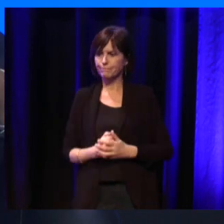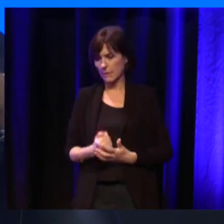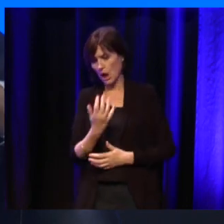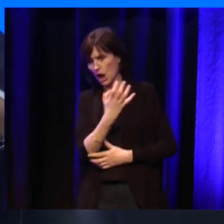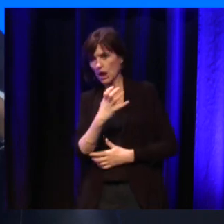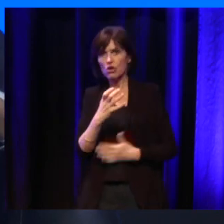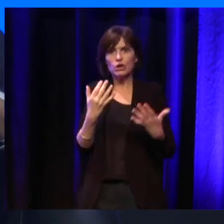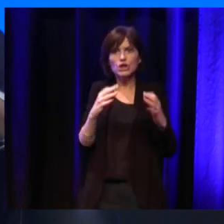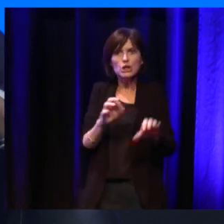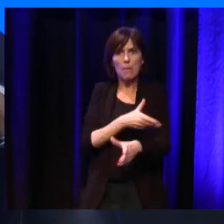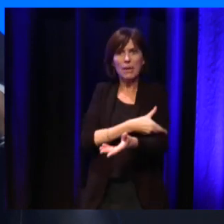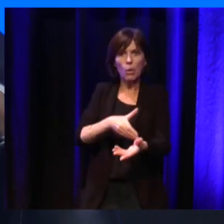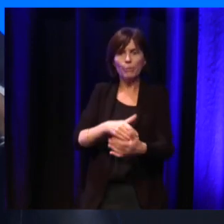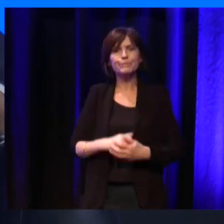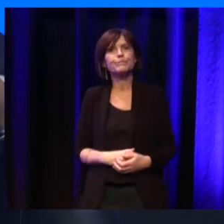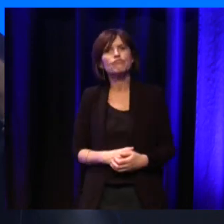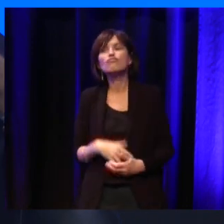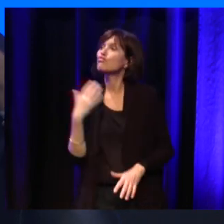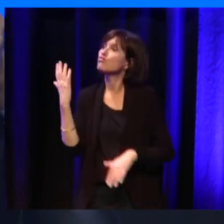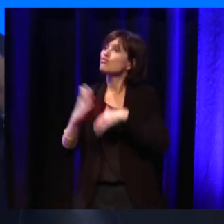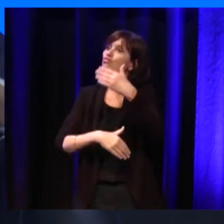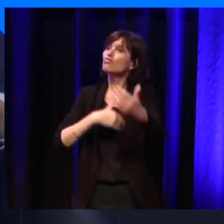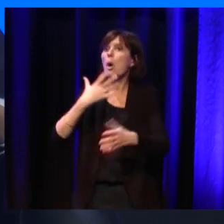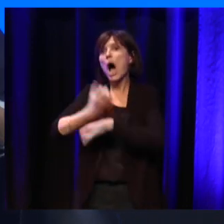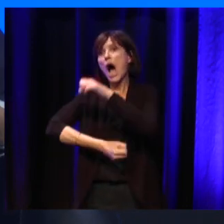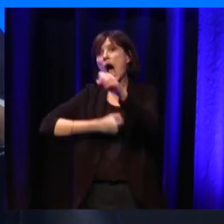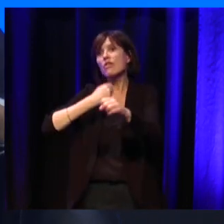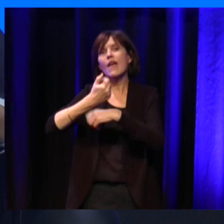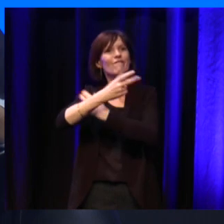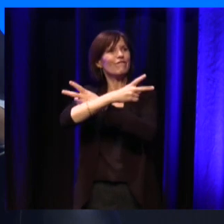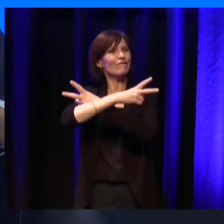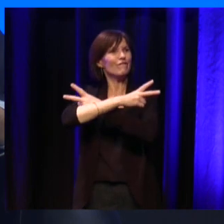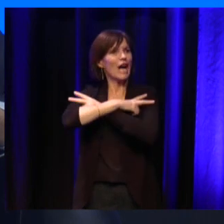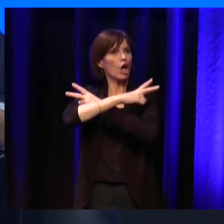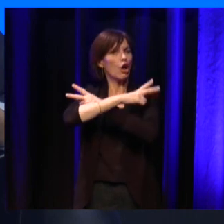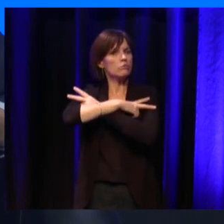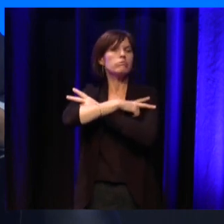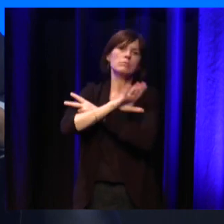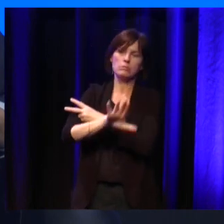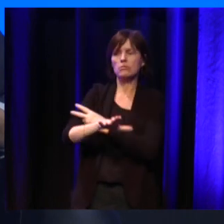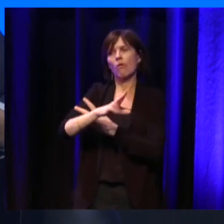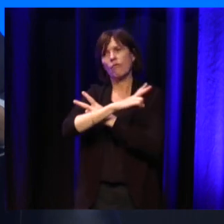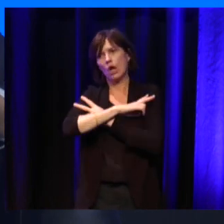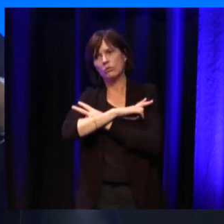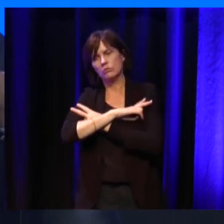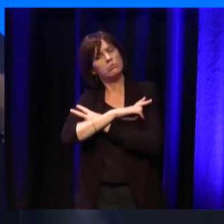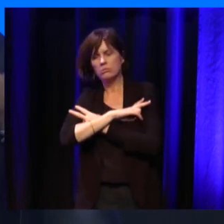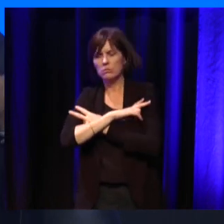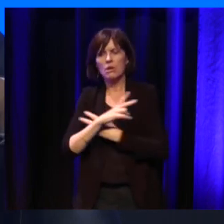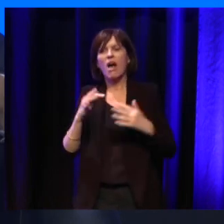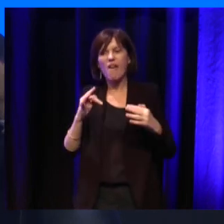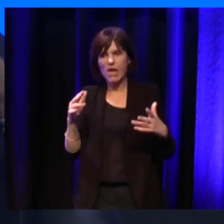il y a eu deux années de vacances, en fait, enfin, vacances sans S qui sont liées à la crise du Covid-19 et on a